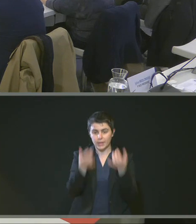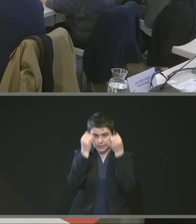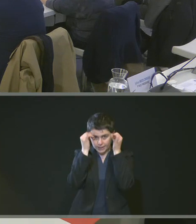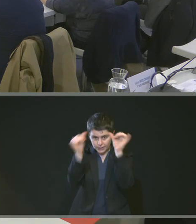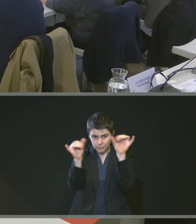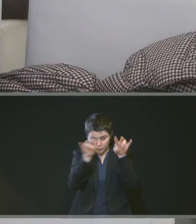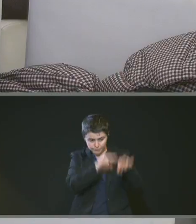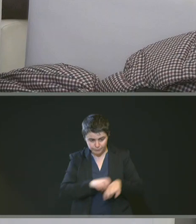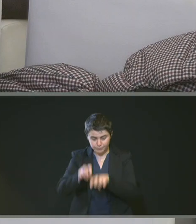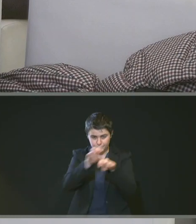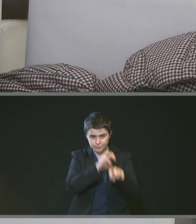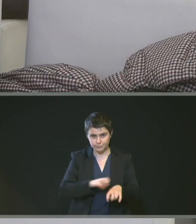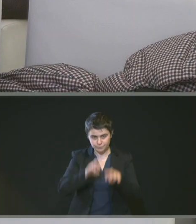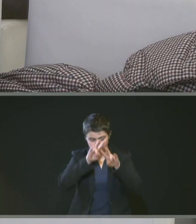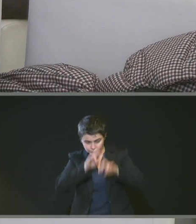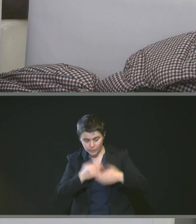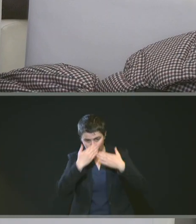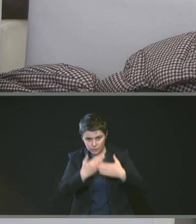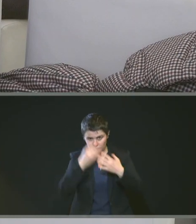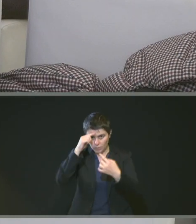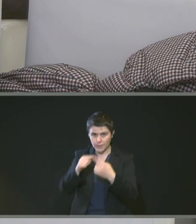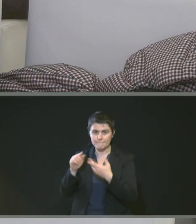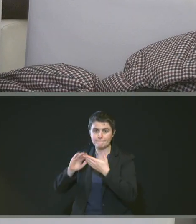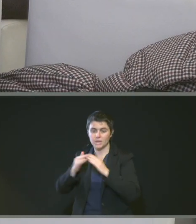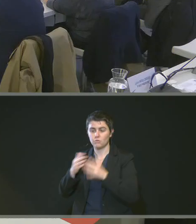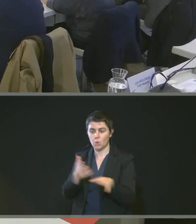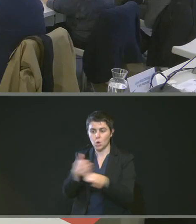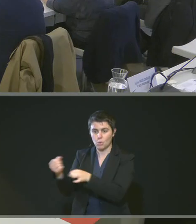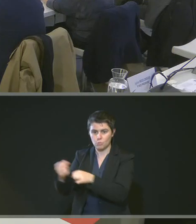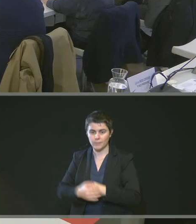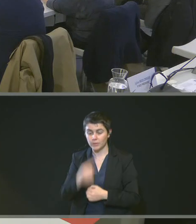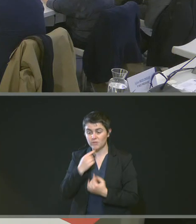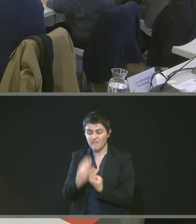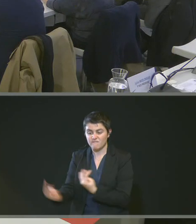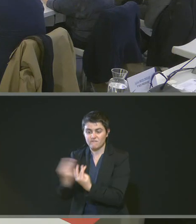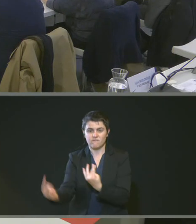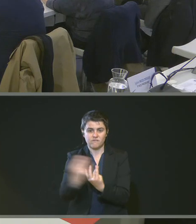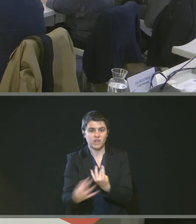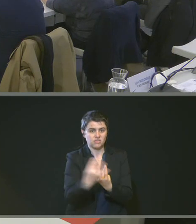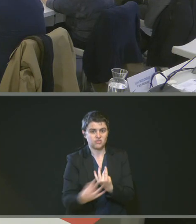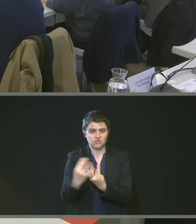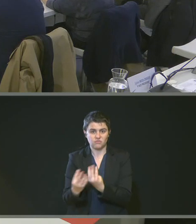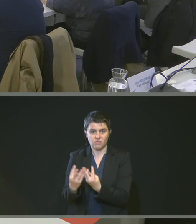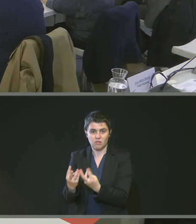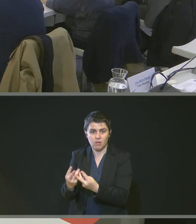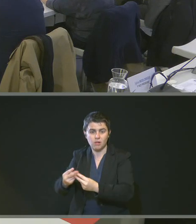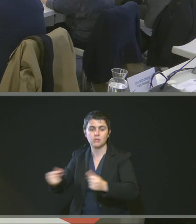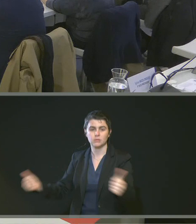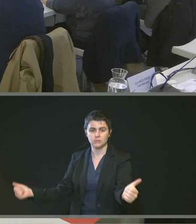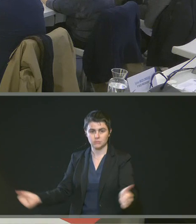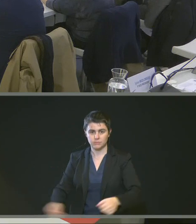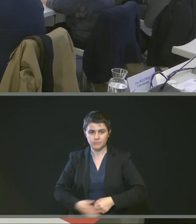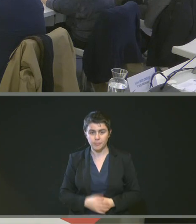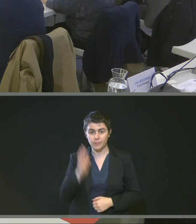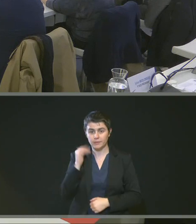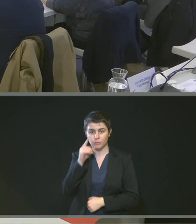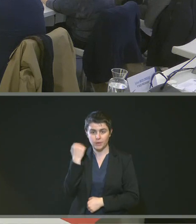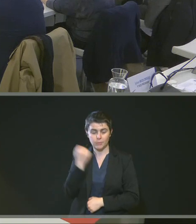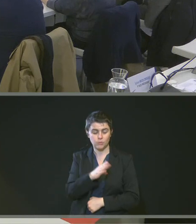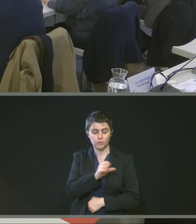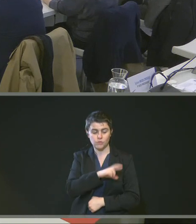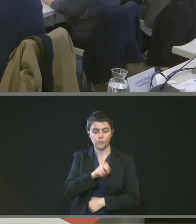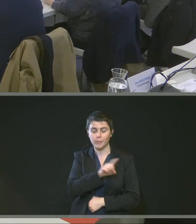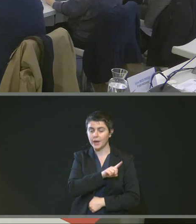pour la maison de l'emploi et de la formation et des abords. Donc c'est un sujet de résorption des Friches.'est la raison pour laquelle cela rentre dans la délégation de Stéphane Barré.